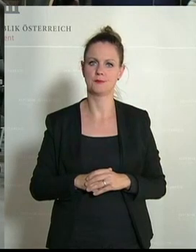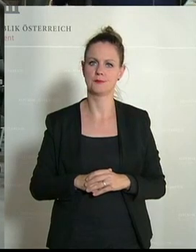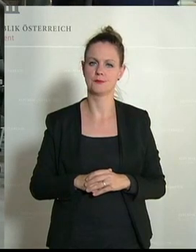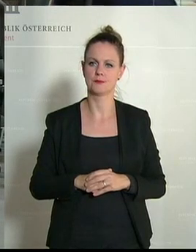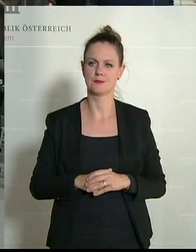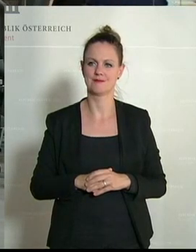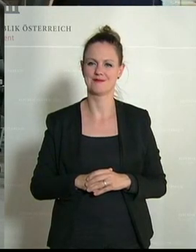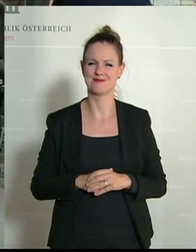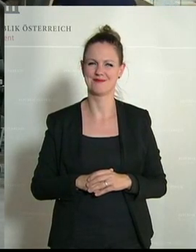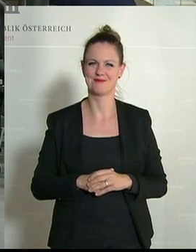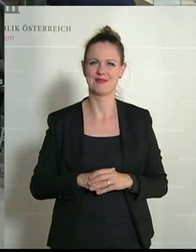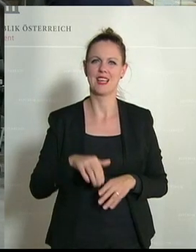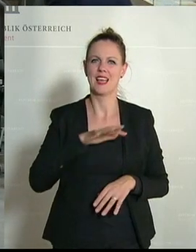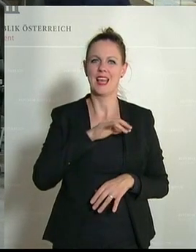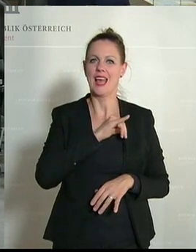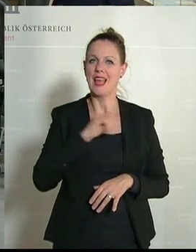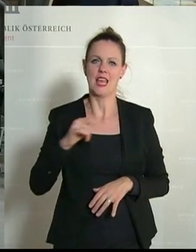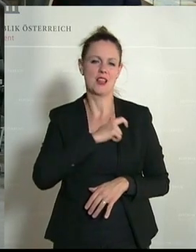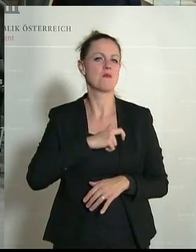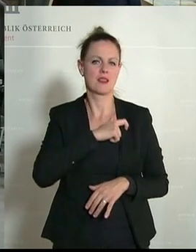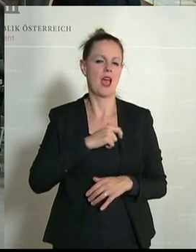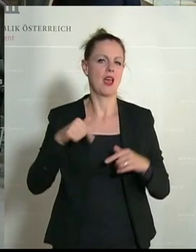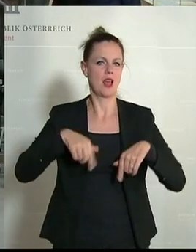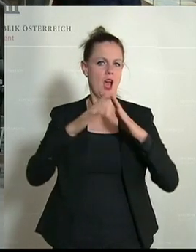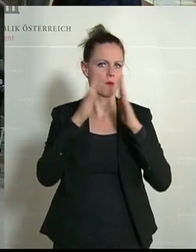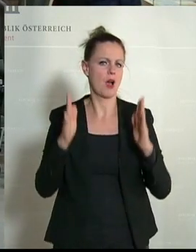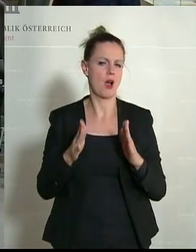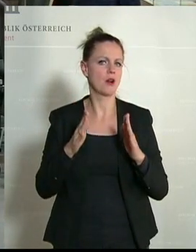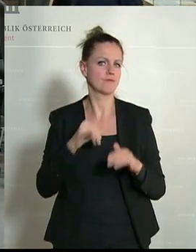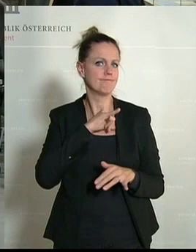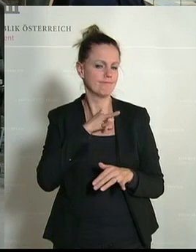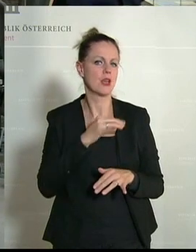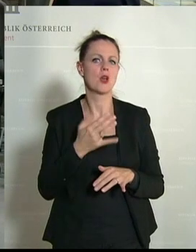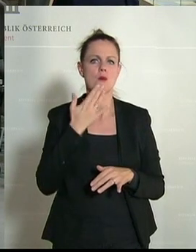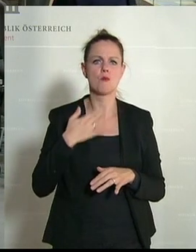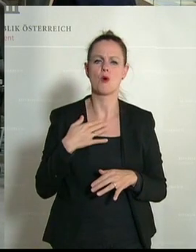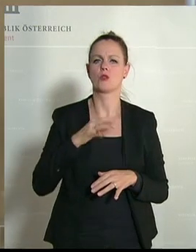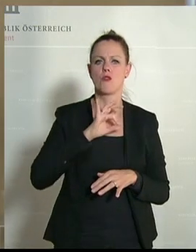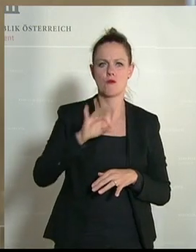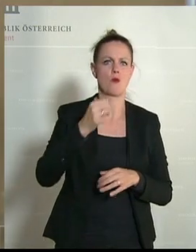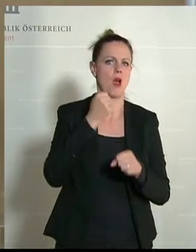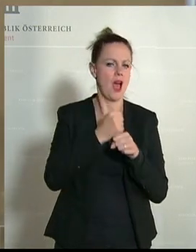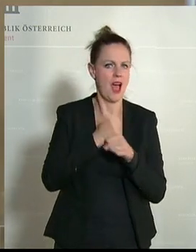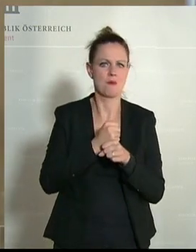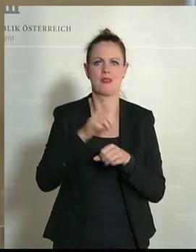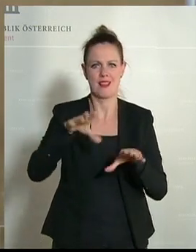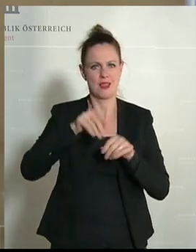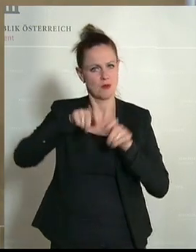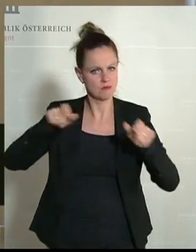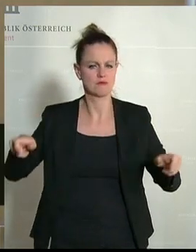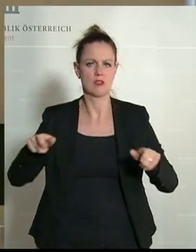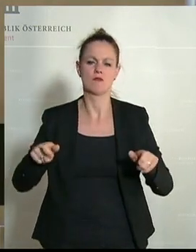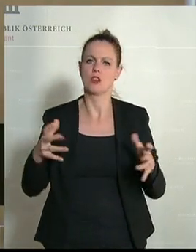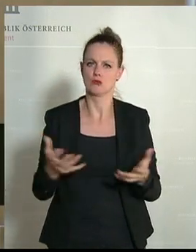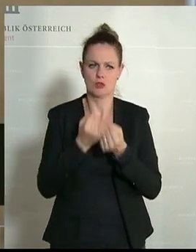Am Wort jetzt von den Freiheitlichen, Christian Rager. für diese Republik, für unsere Menschen, aber auch für unsere Arbeitnehmer und Arbeitnehmer zu